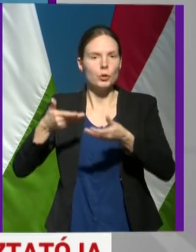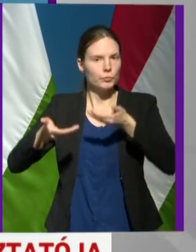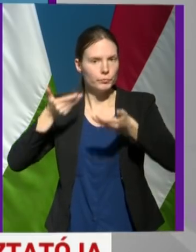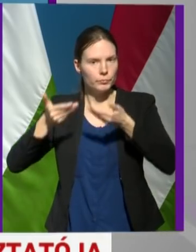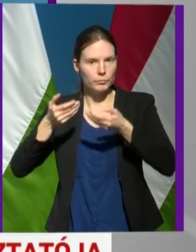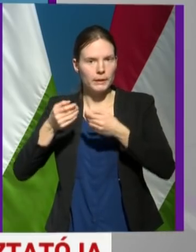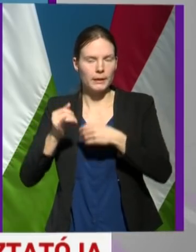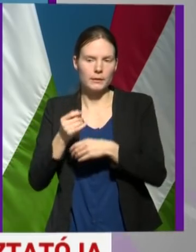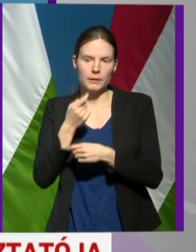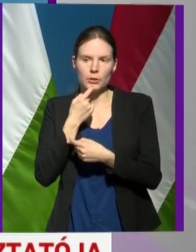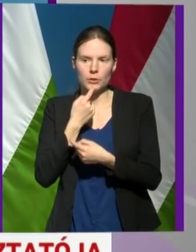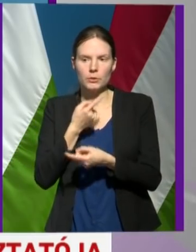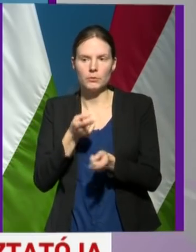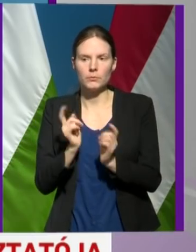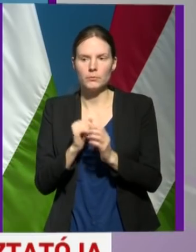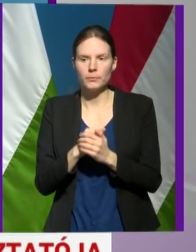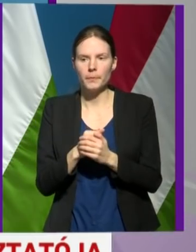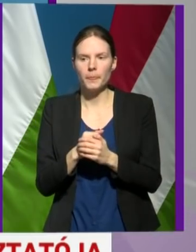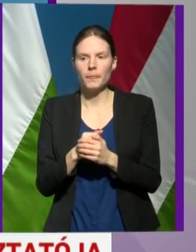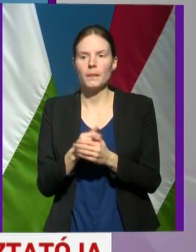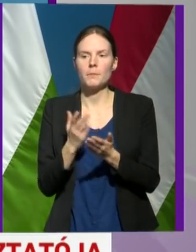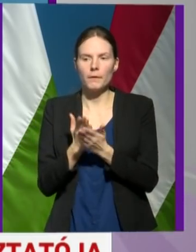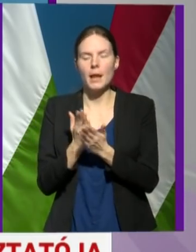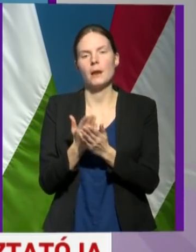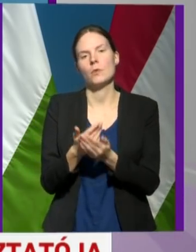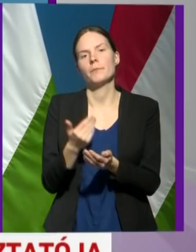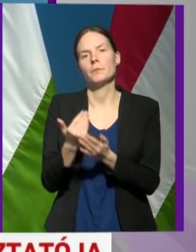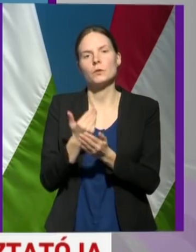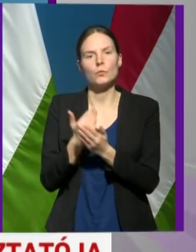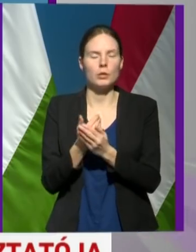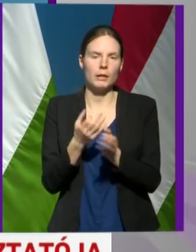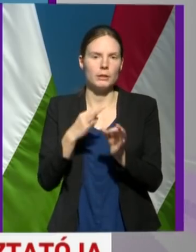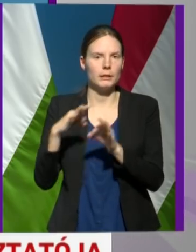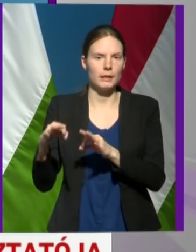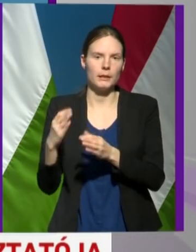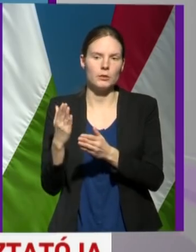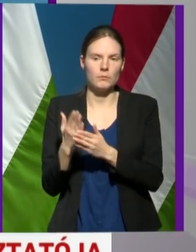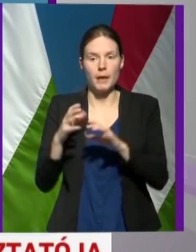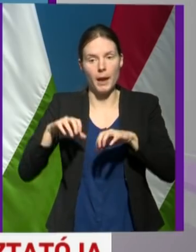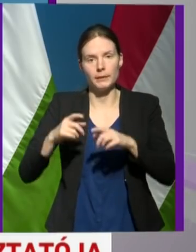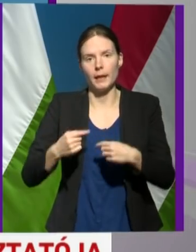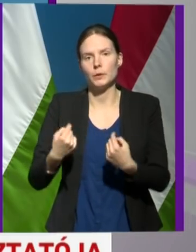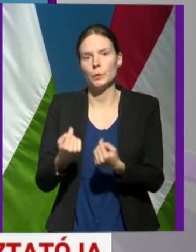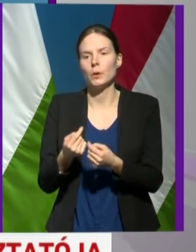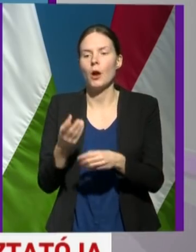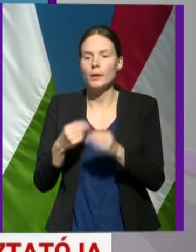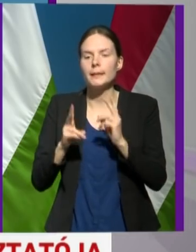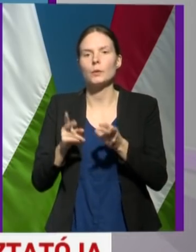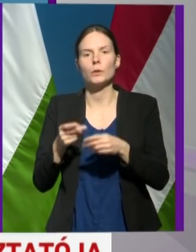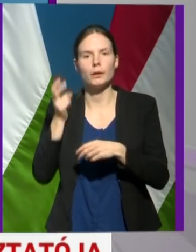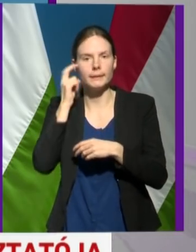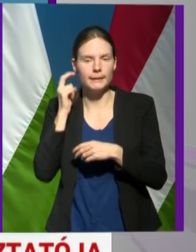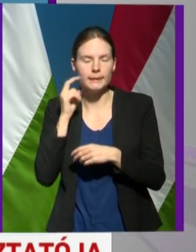erről az egyetem tud egyébként. És ennek megfelelő is a szükséges intézkedéseket megtette már. Annak érdeké, hogy ez az intézmény is